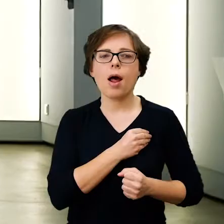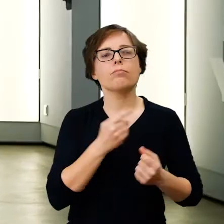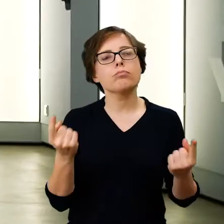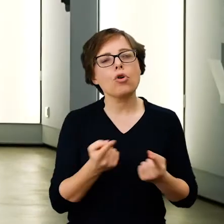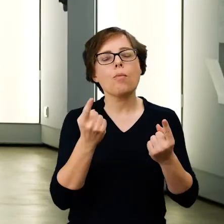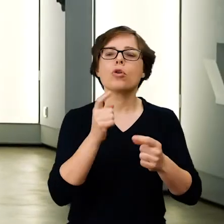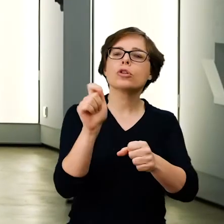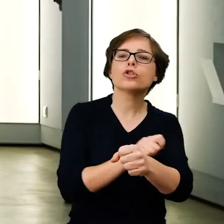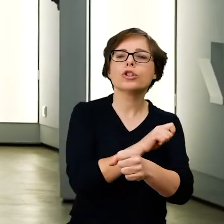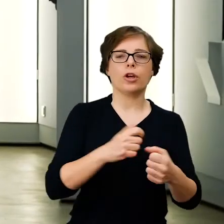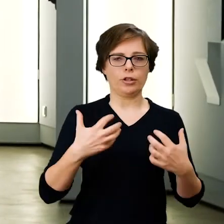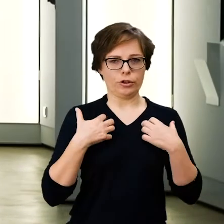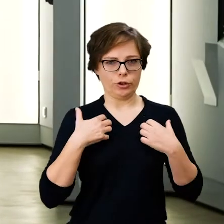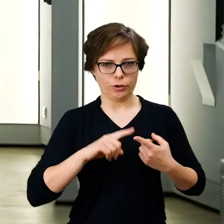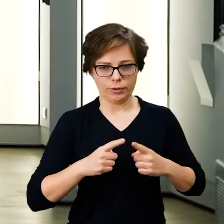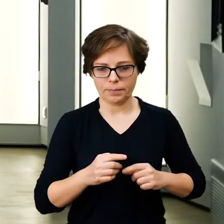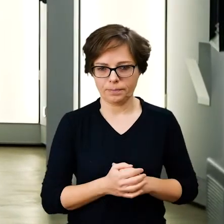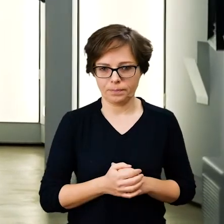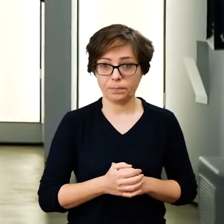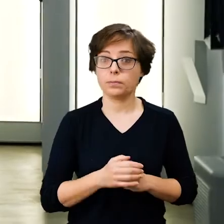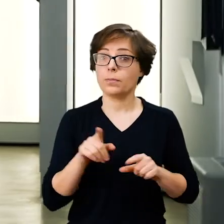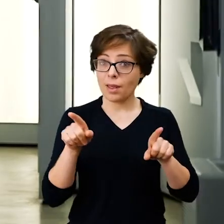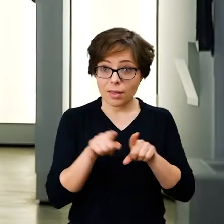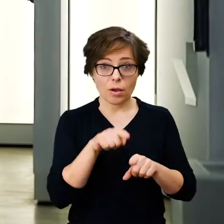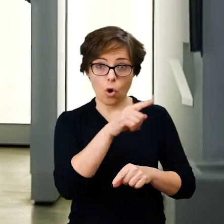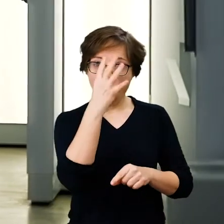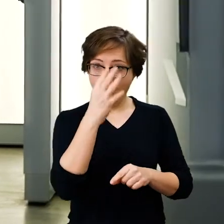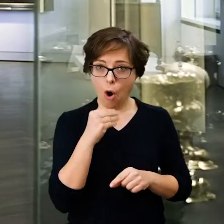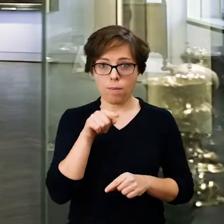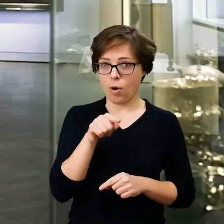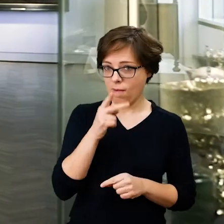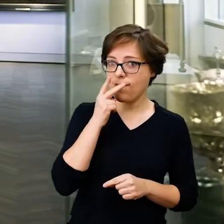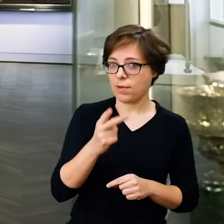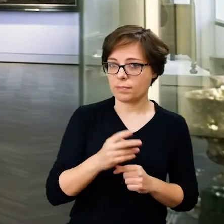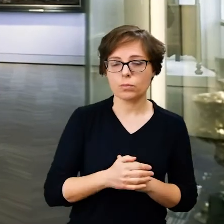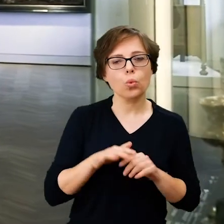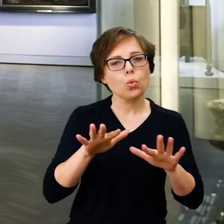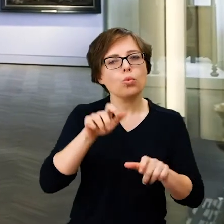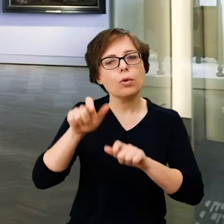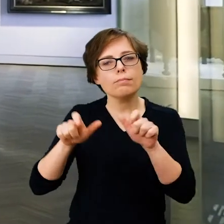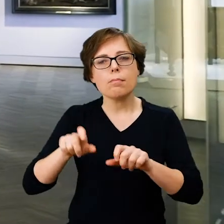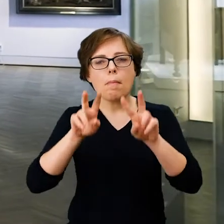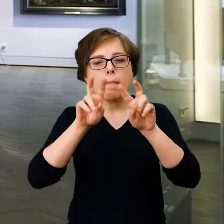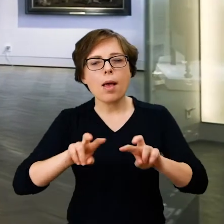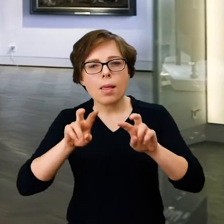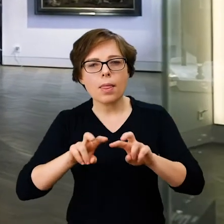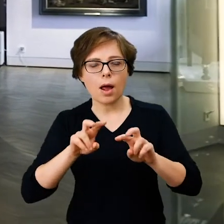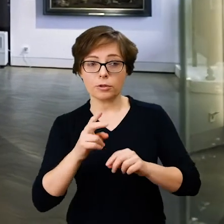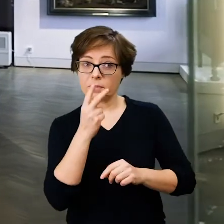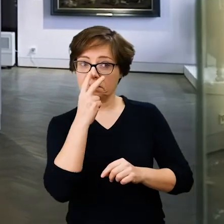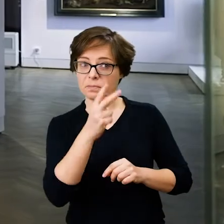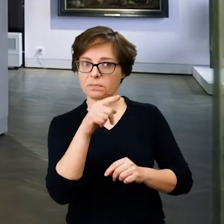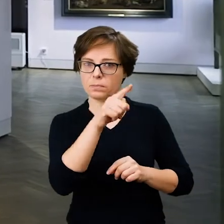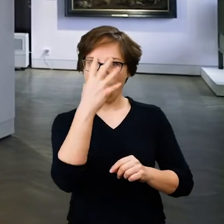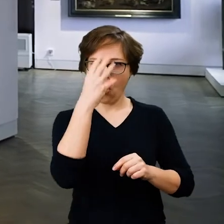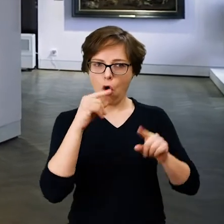życia. Możemy znaleźć odzwierciedlenie tego również w tej kompozycji. Wielu badaczy interpretuje ukazane